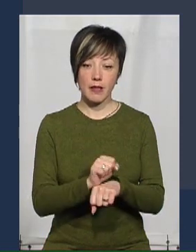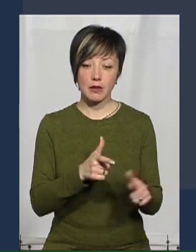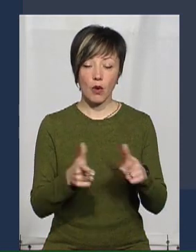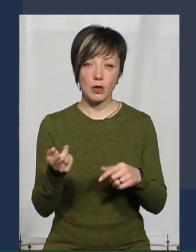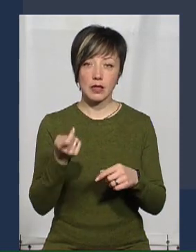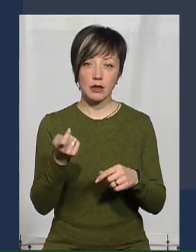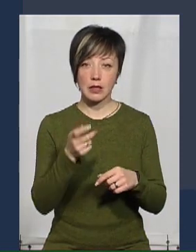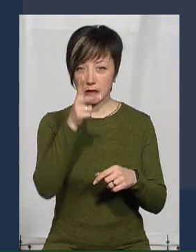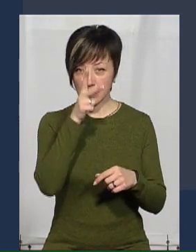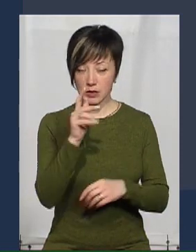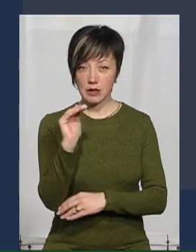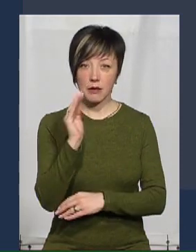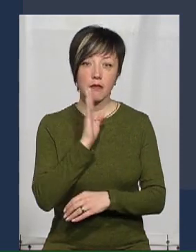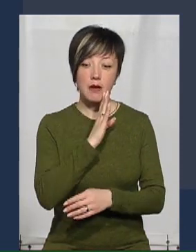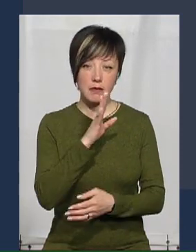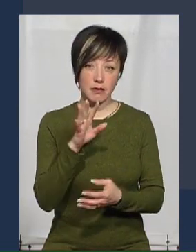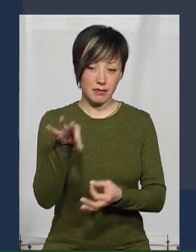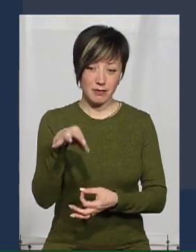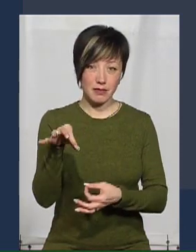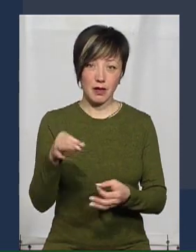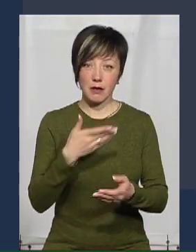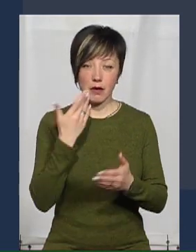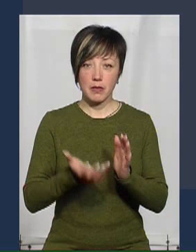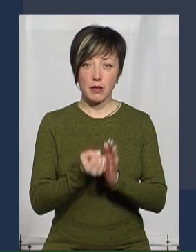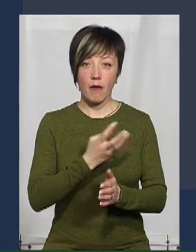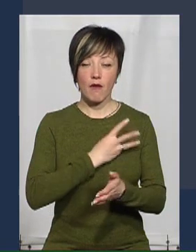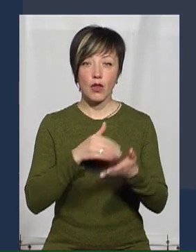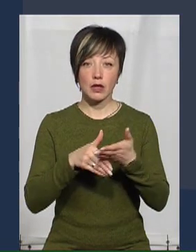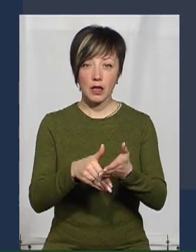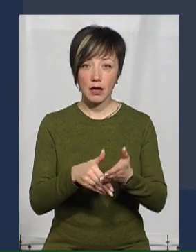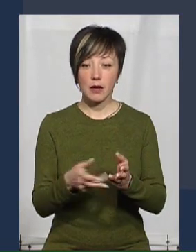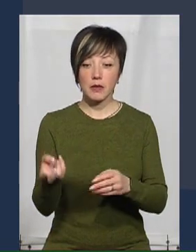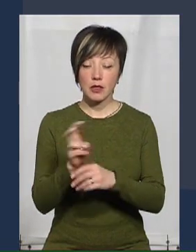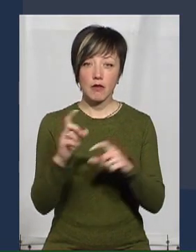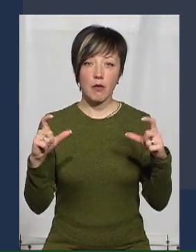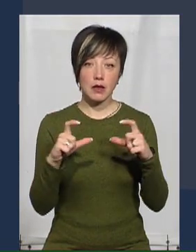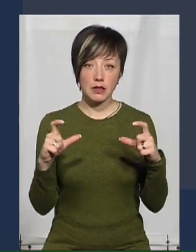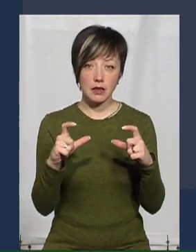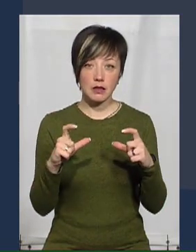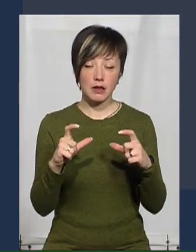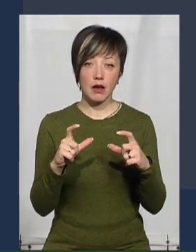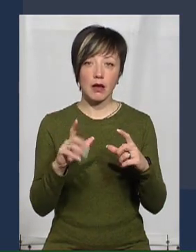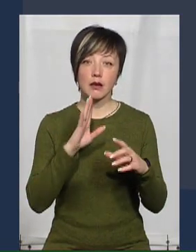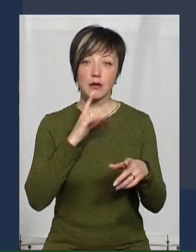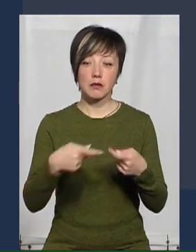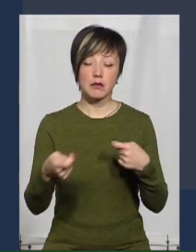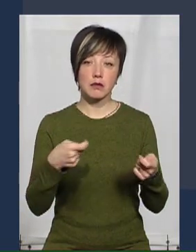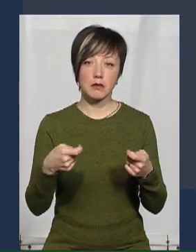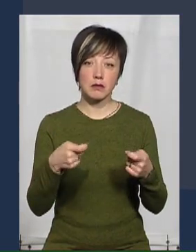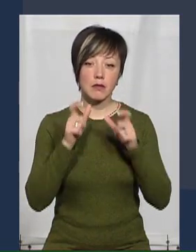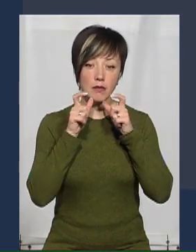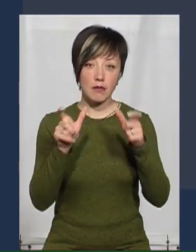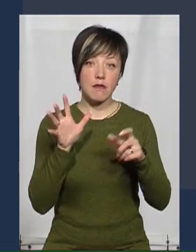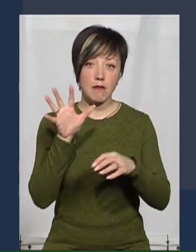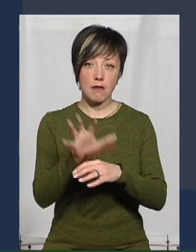дитиною. Мама серед того взагалі не має підтримки, тільки волонтери її підтримують. Вона зайшла в магазин і на ньому продавчиня підвищила